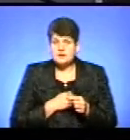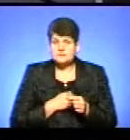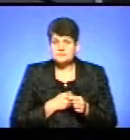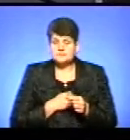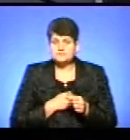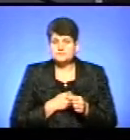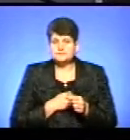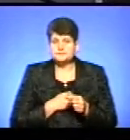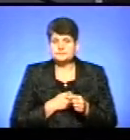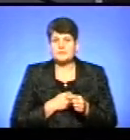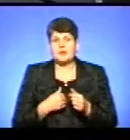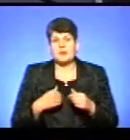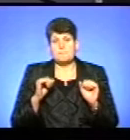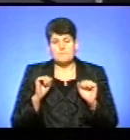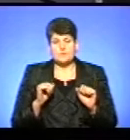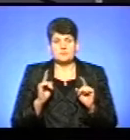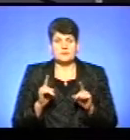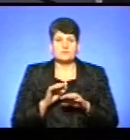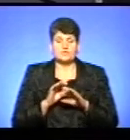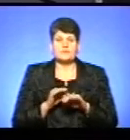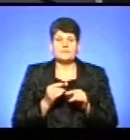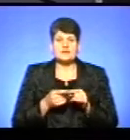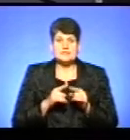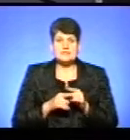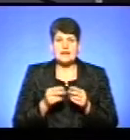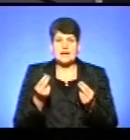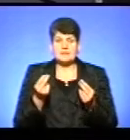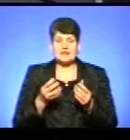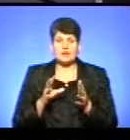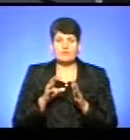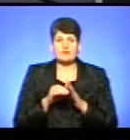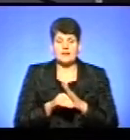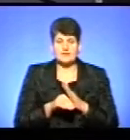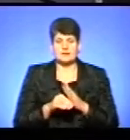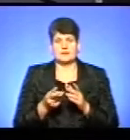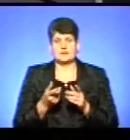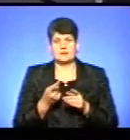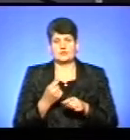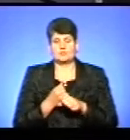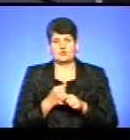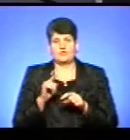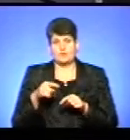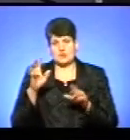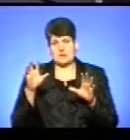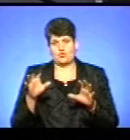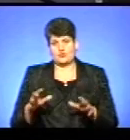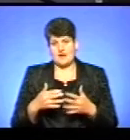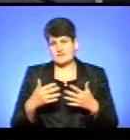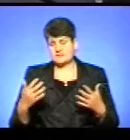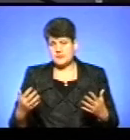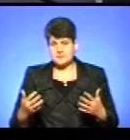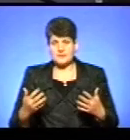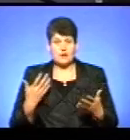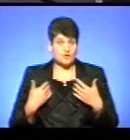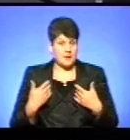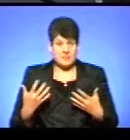можемо здійснювати тільки ті капіталовкладення, які виправдані відповідно до вимог законодавства і так далі. Якщо